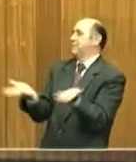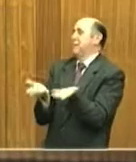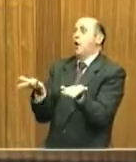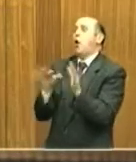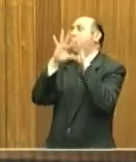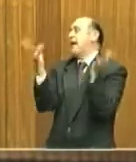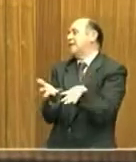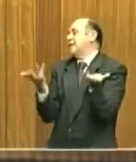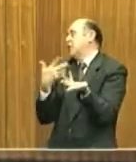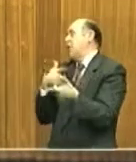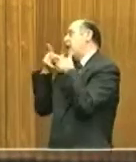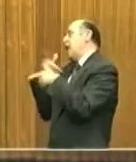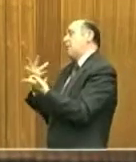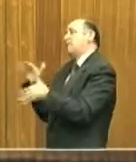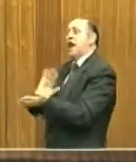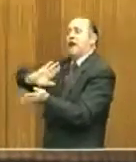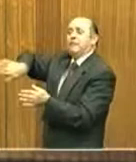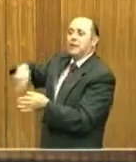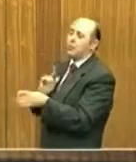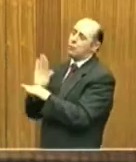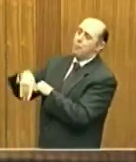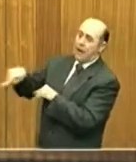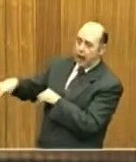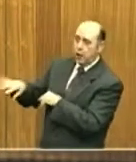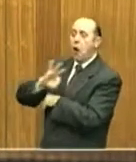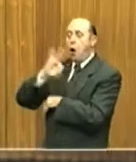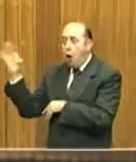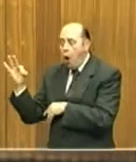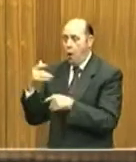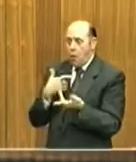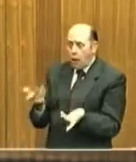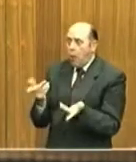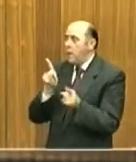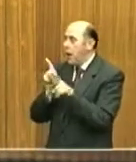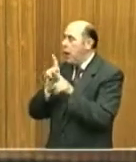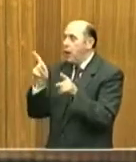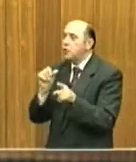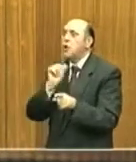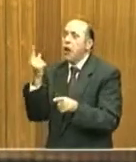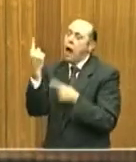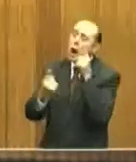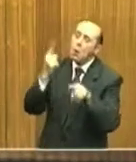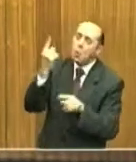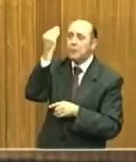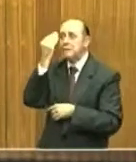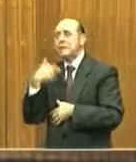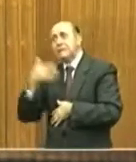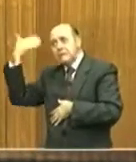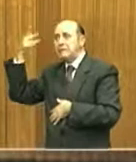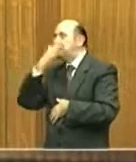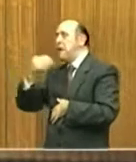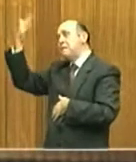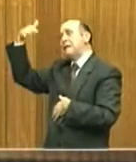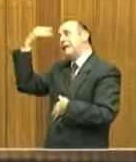globalizzazione o espressione di un mondo in via di estinzione che appassiona solo nostalgici, ma come una lingua